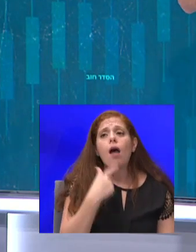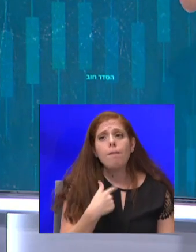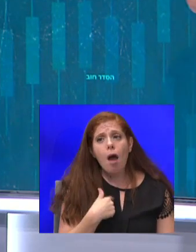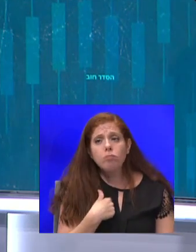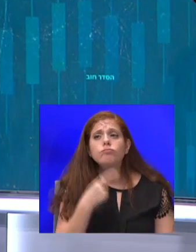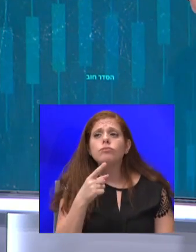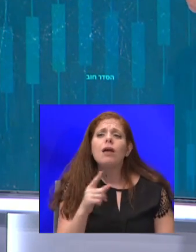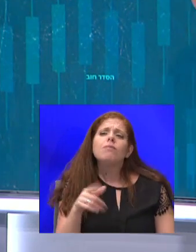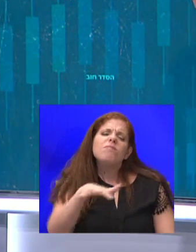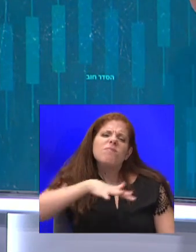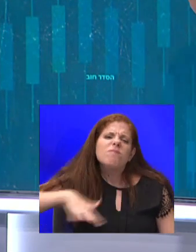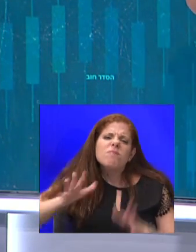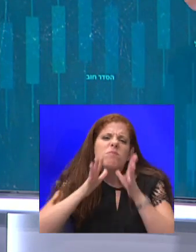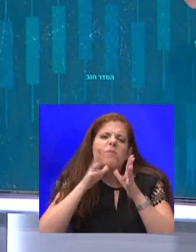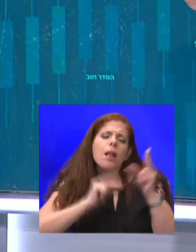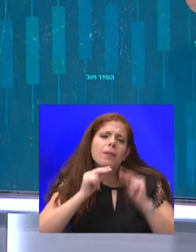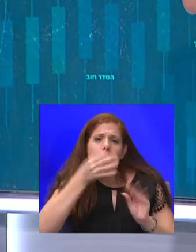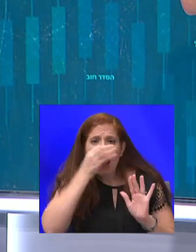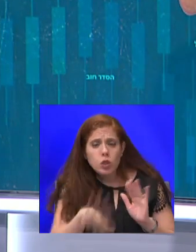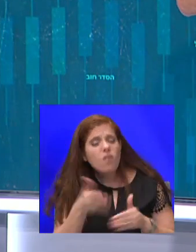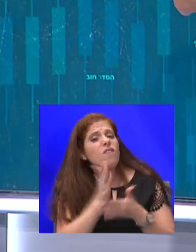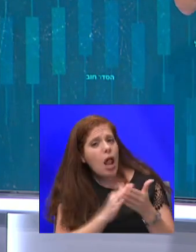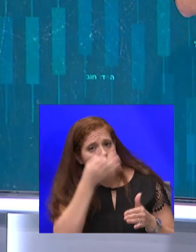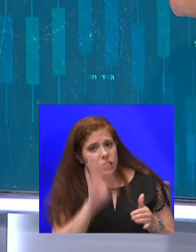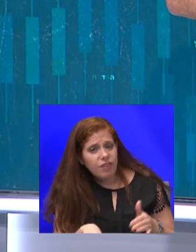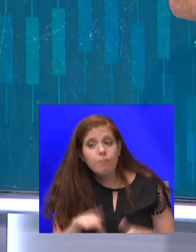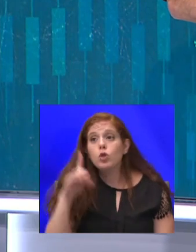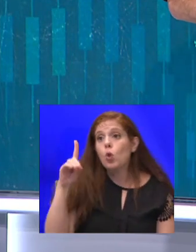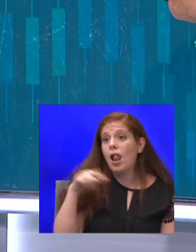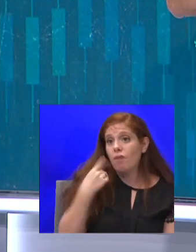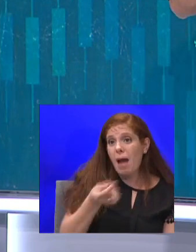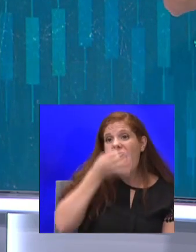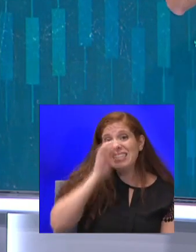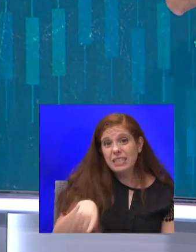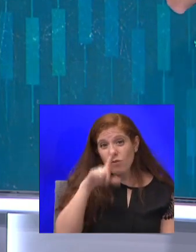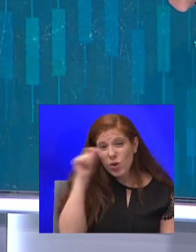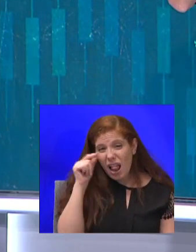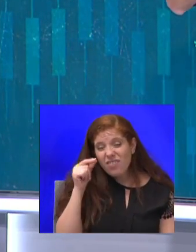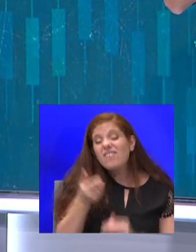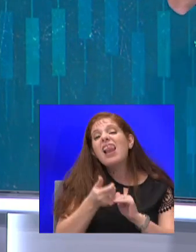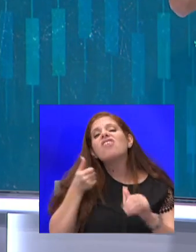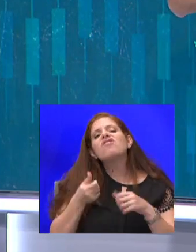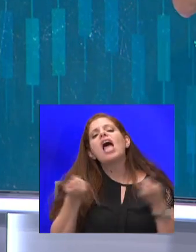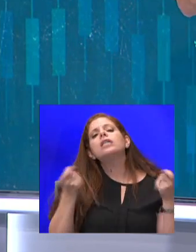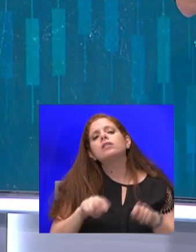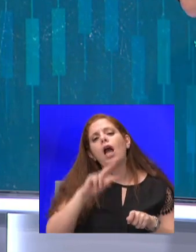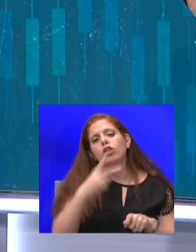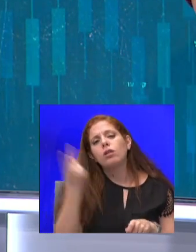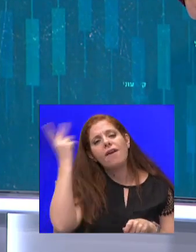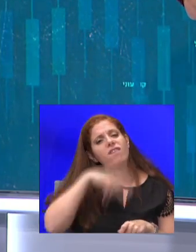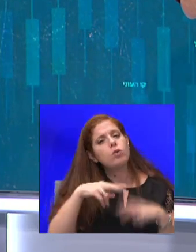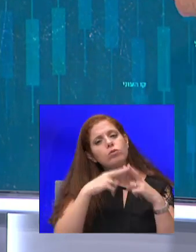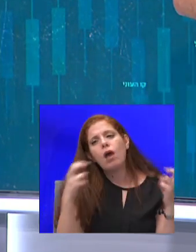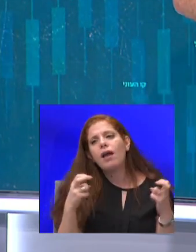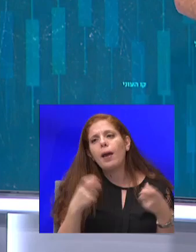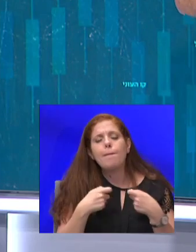לעזוב וחלק באמת עוזבים. דולב כתב לנו, עזבנו את תל אביב מיד לפני הסגר השני. הבנו שהעיר הזאת מוכרת ביוקר סחורה שכבר